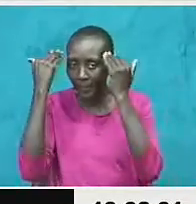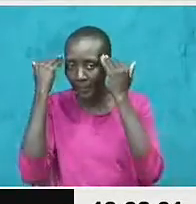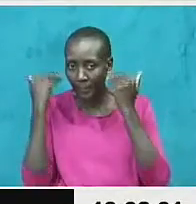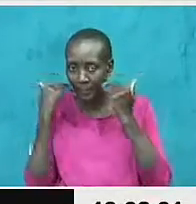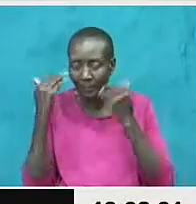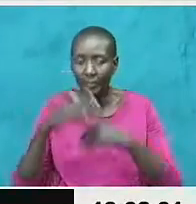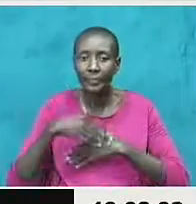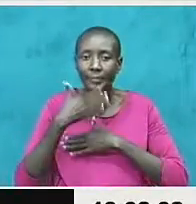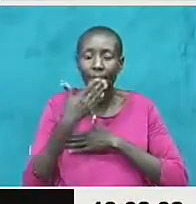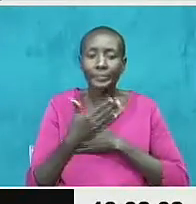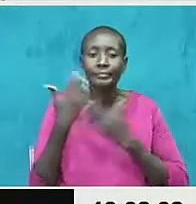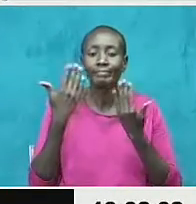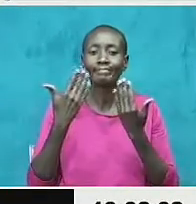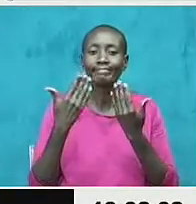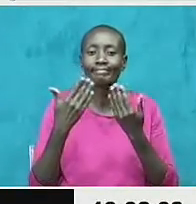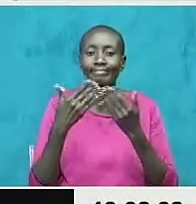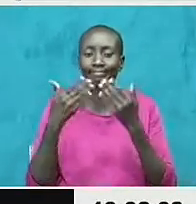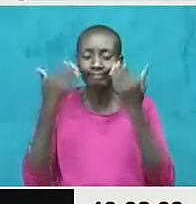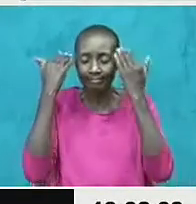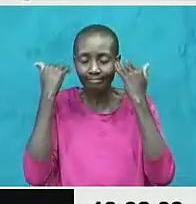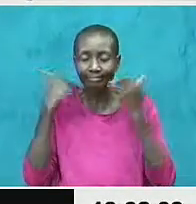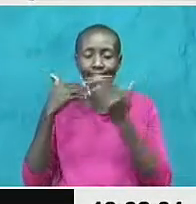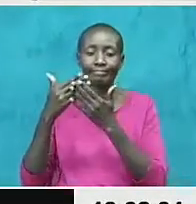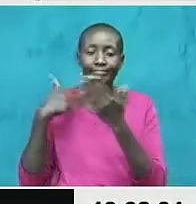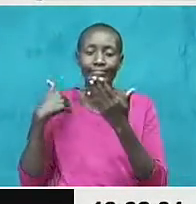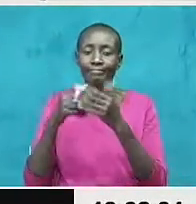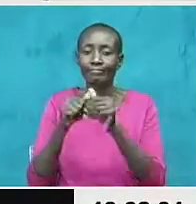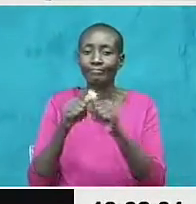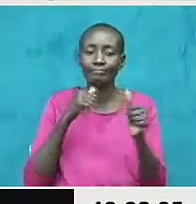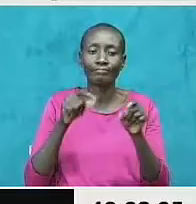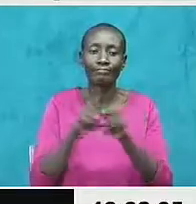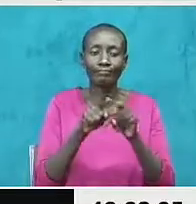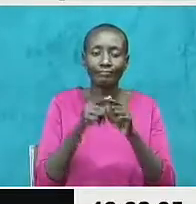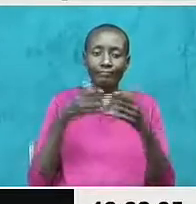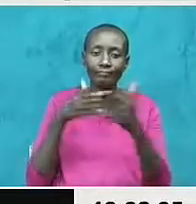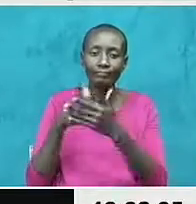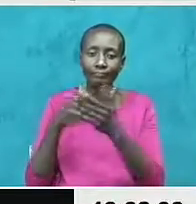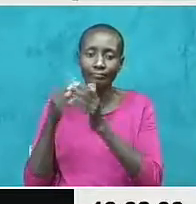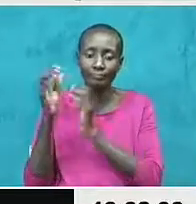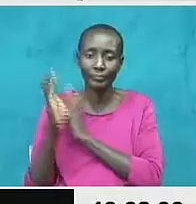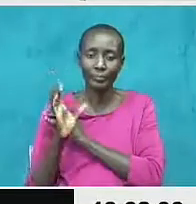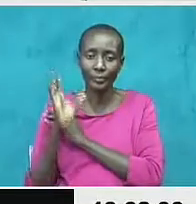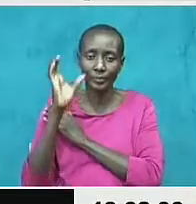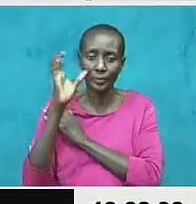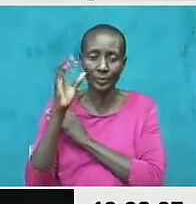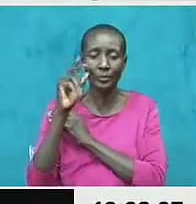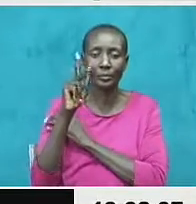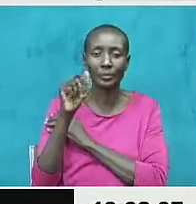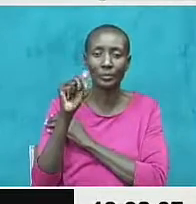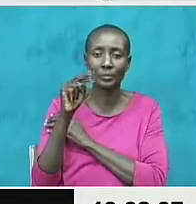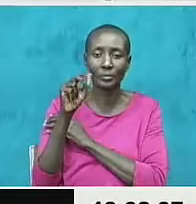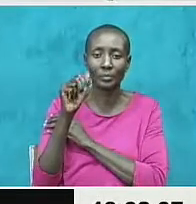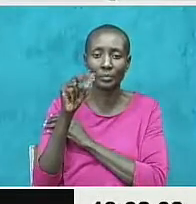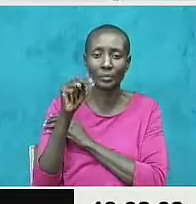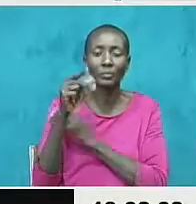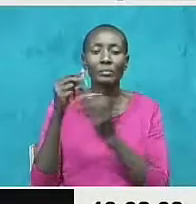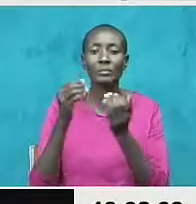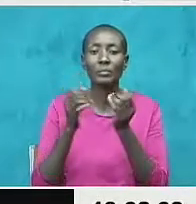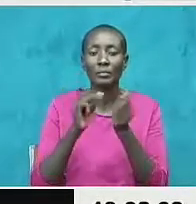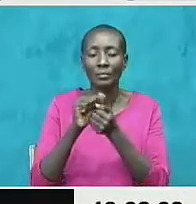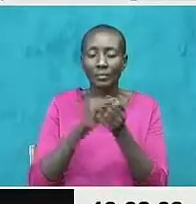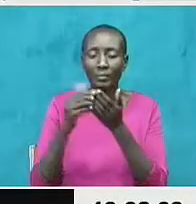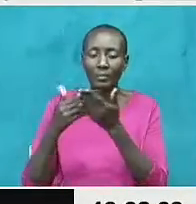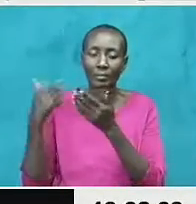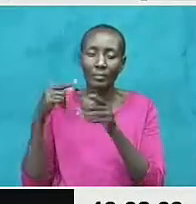upayo baada ya mahakama ya rufa kukataa ombila kumuzu ya kananu kuchuko ofisi hiyo. Ijumai liopita mahakama ya